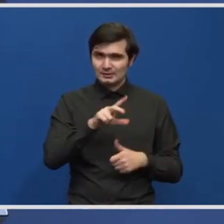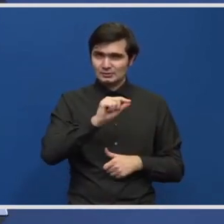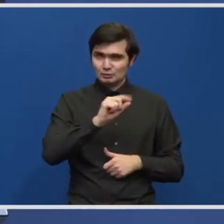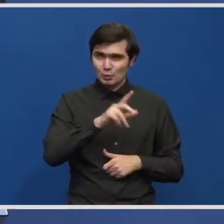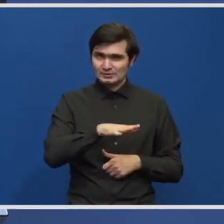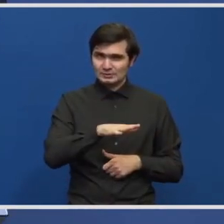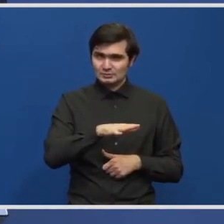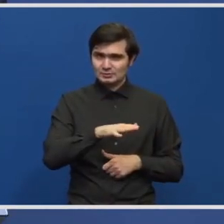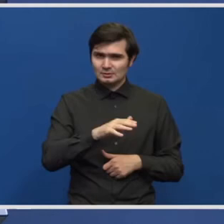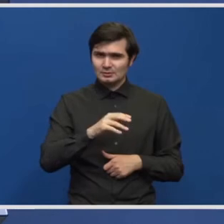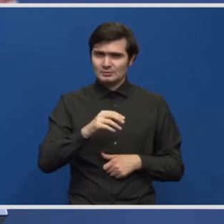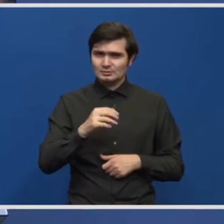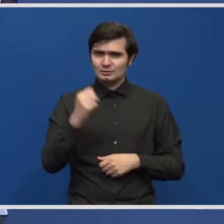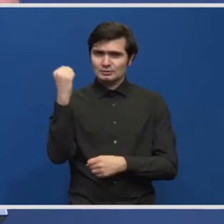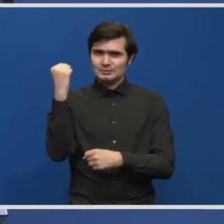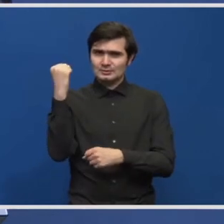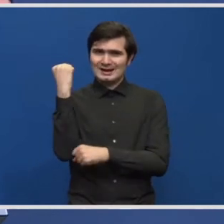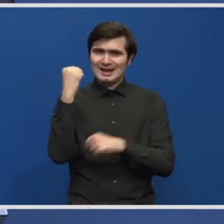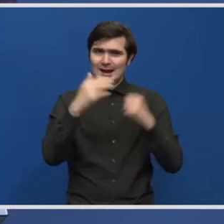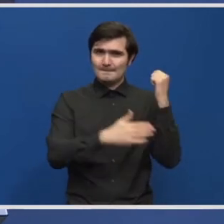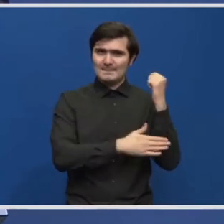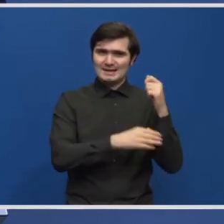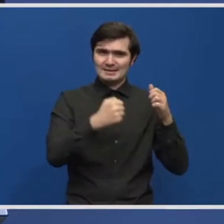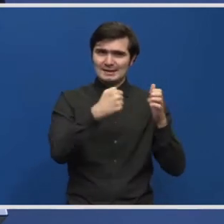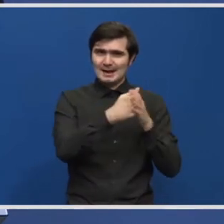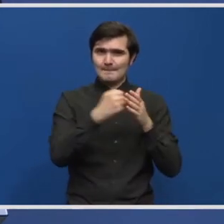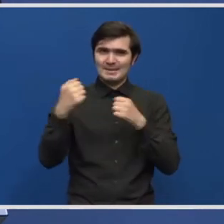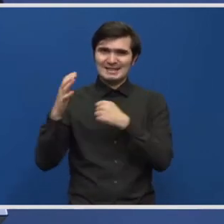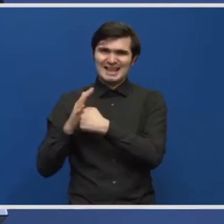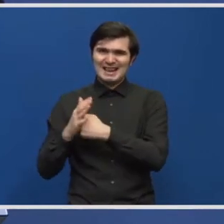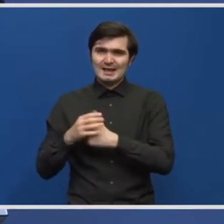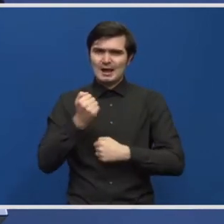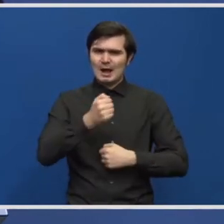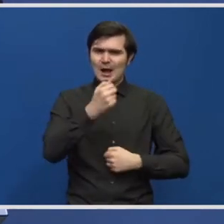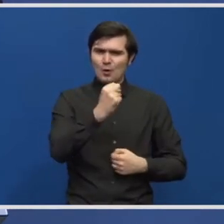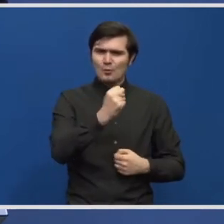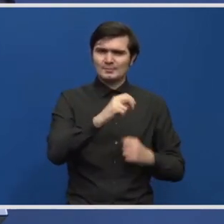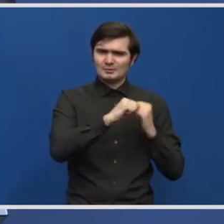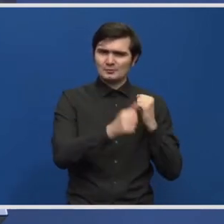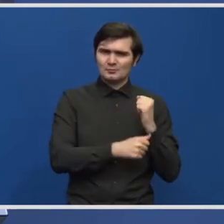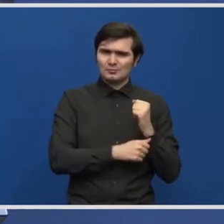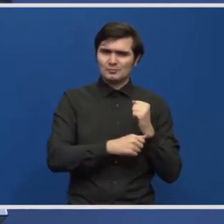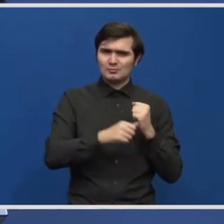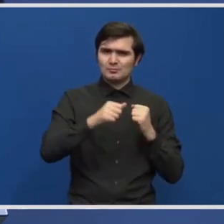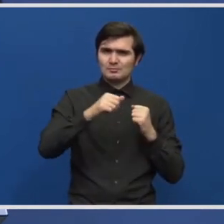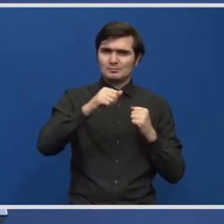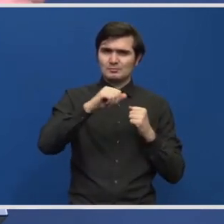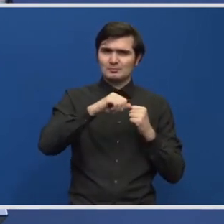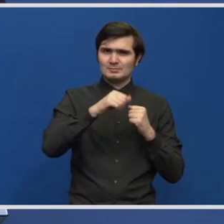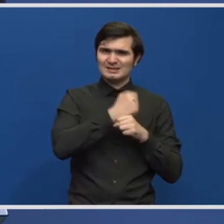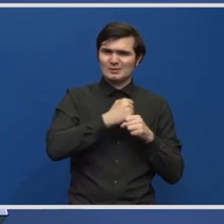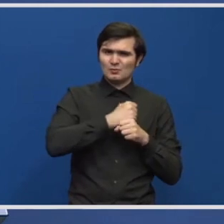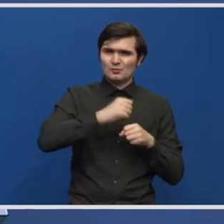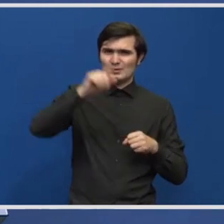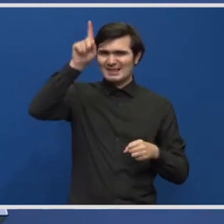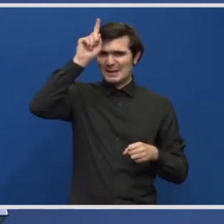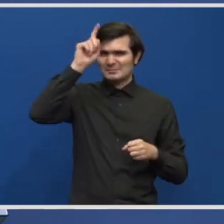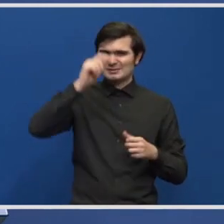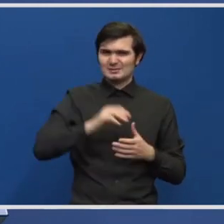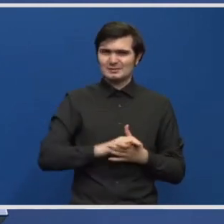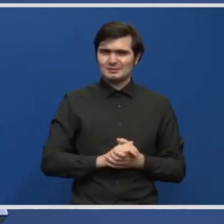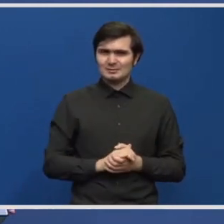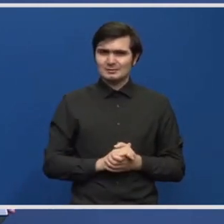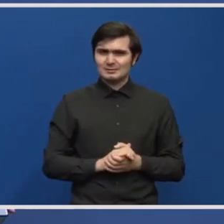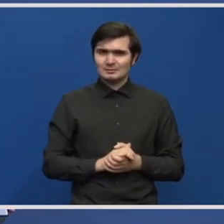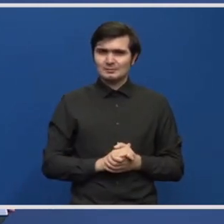E vorba de capetele autostrăziei a 8 sectorul Târgu Mureș, Târgu Neamț. Cred că sunt 30 cu 20, în jur de 50 de kilometri. Unul lângă